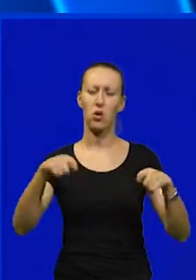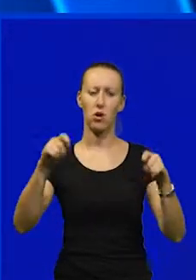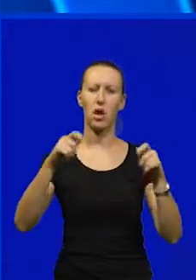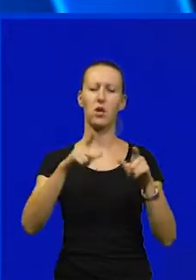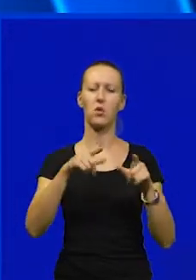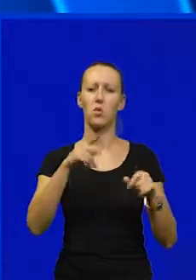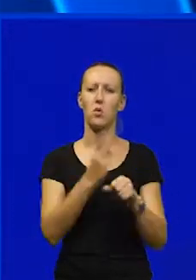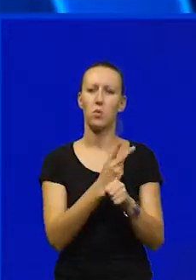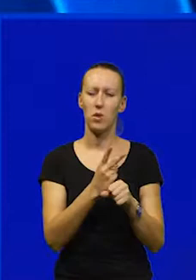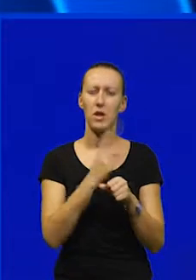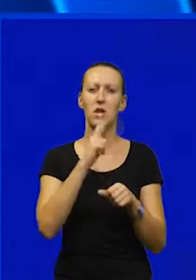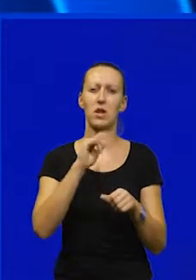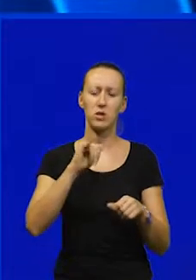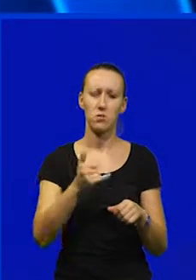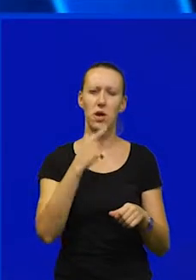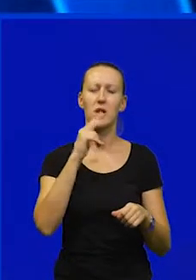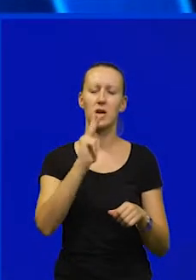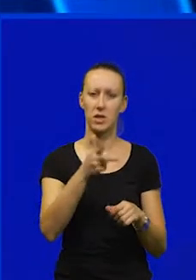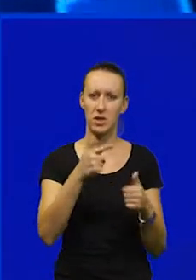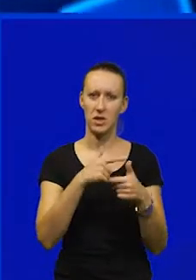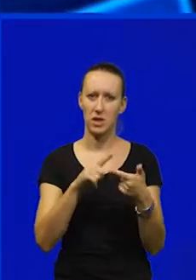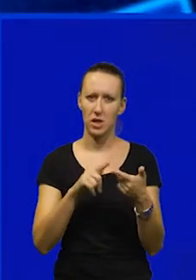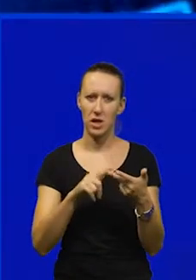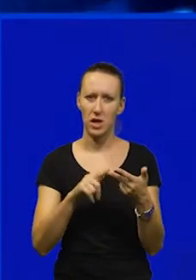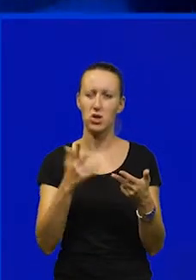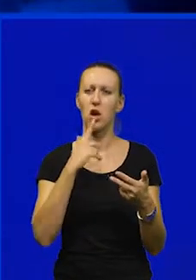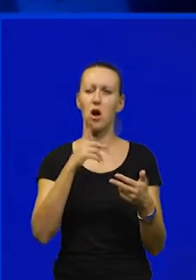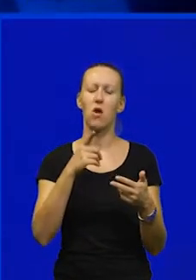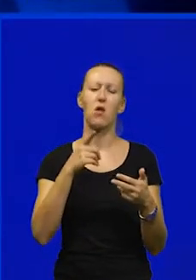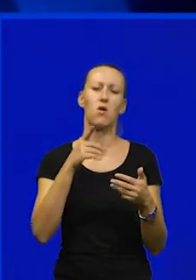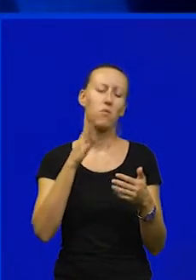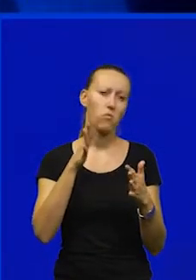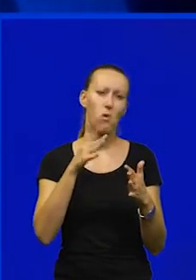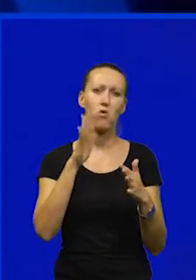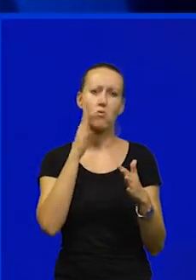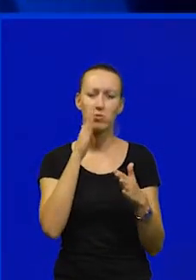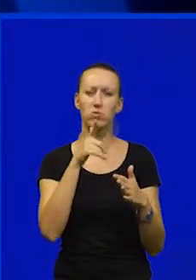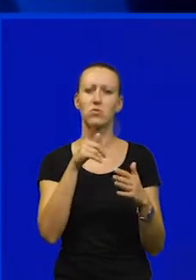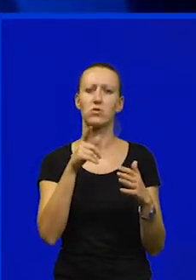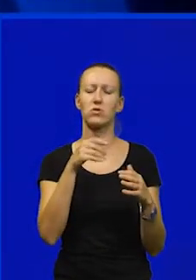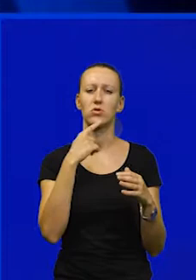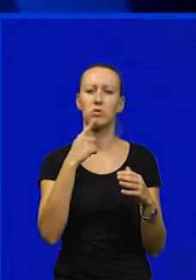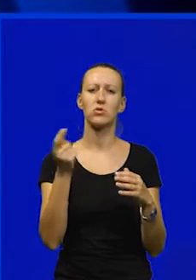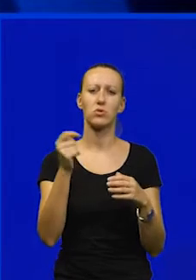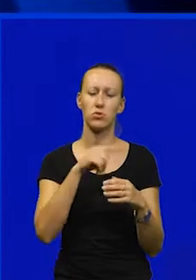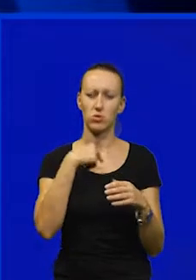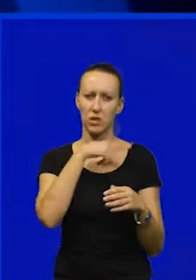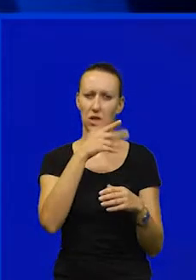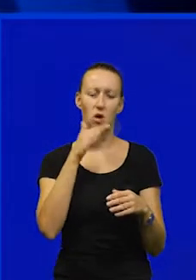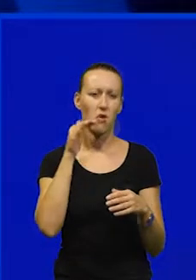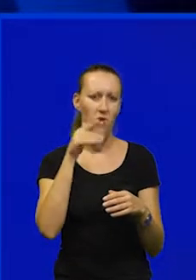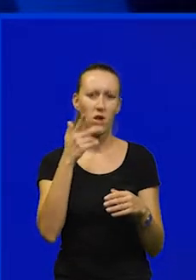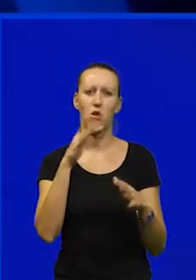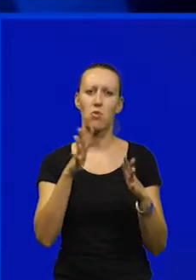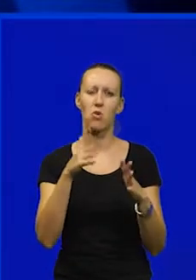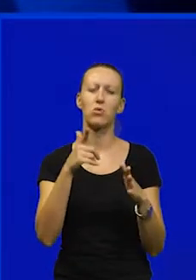u uljaniku i 3. maju i 3. eventualno kao opcija s obzirom na signale koje dolaze i do nas kao vlade o